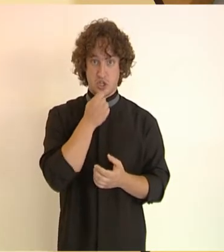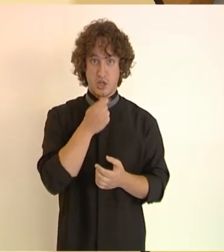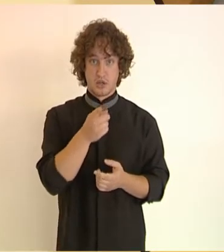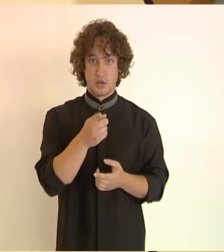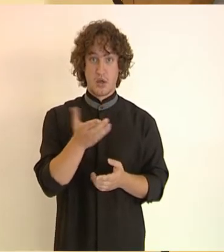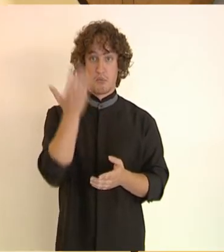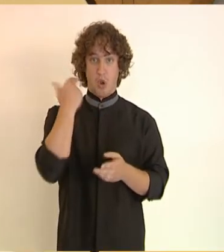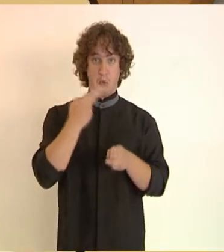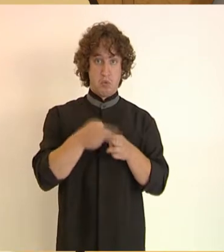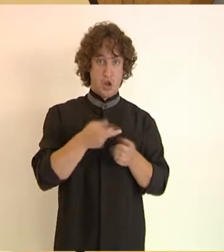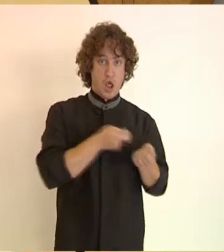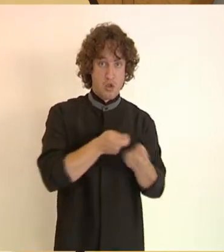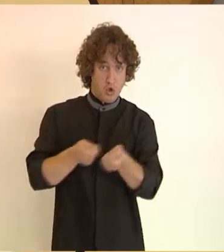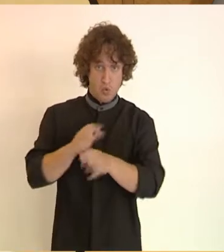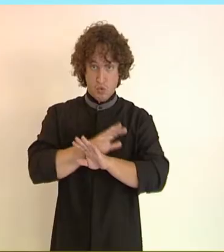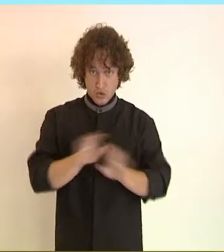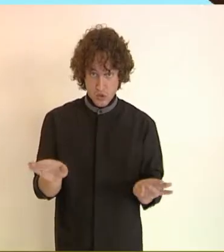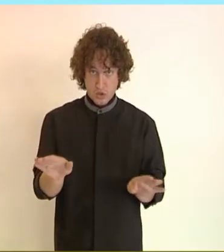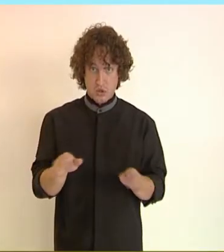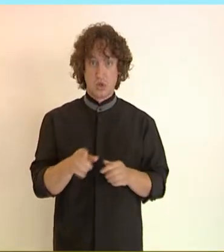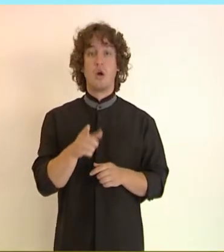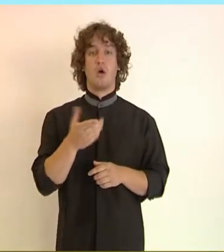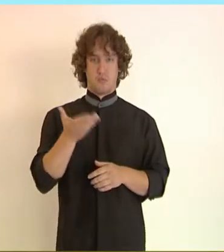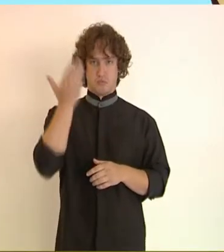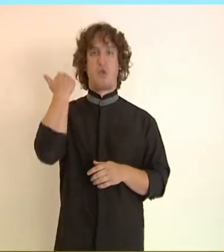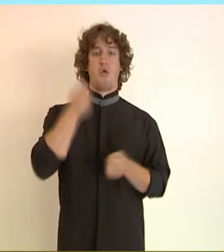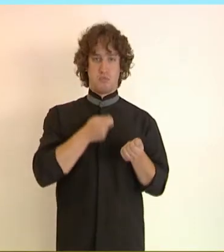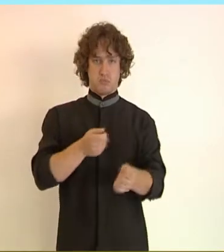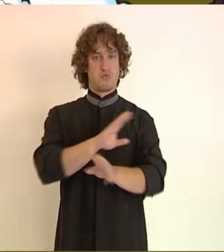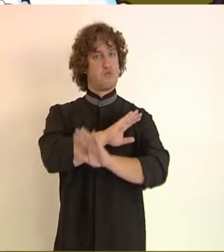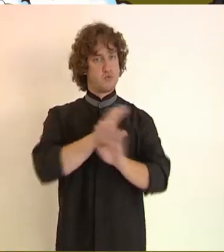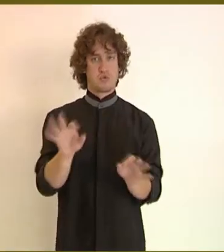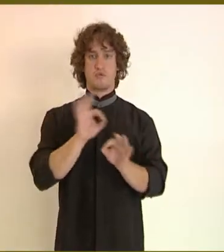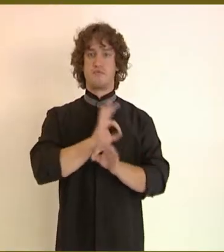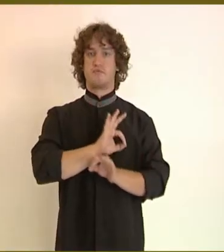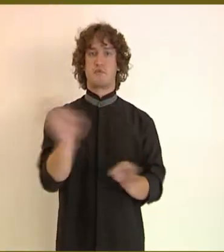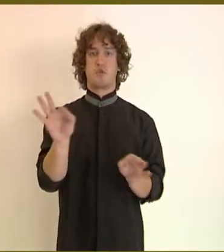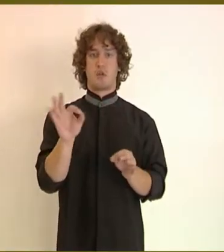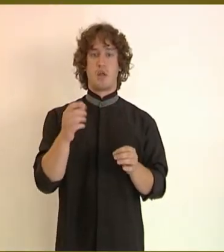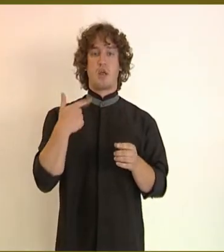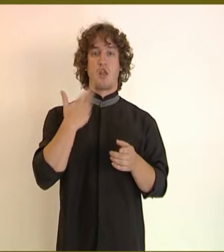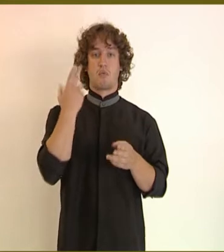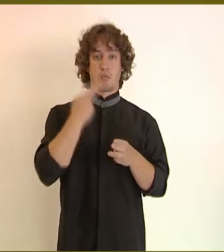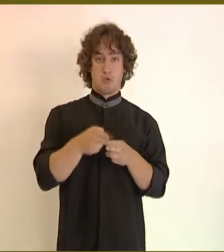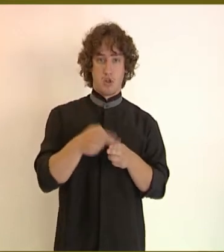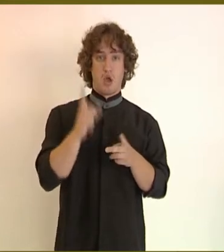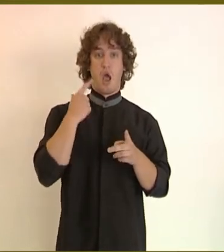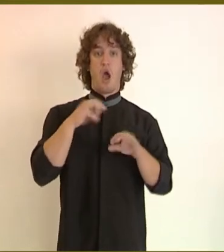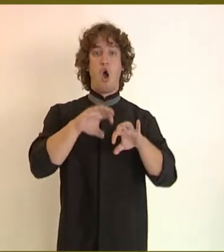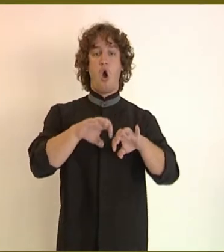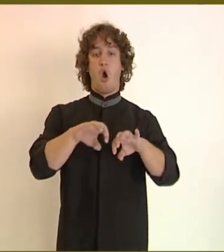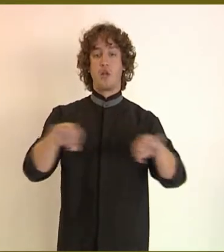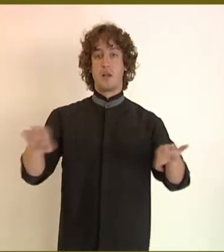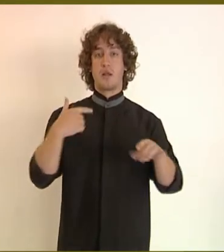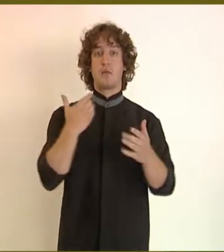you to do it? Do you you to do it? Na internete som sa dočítal,